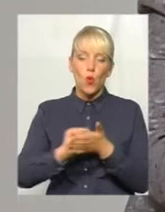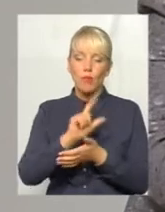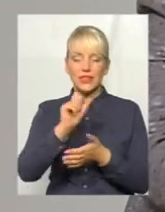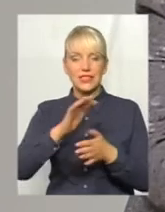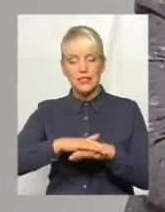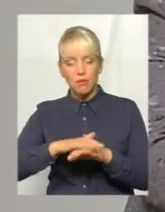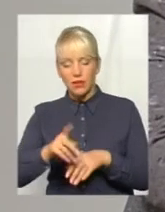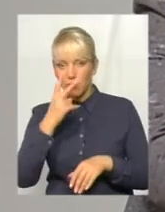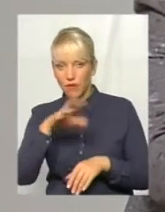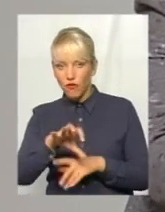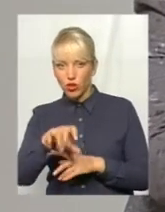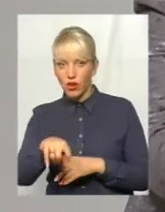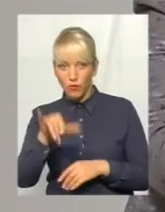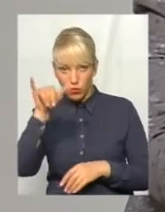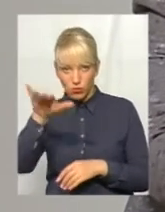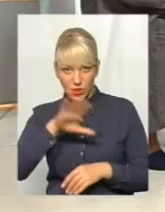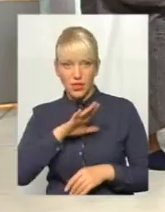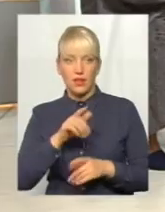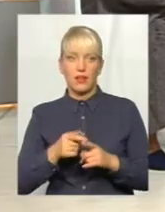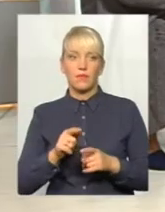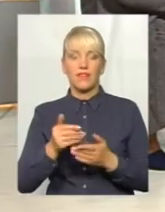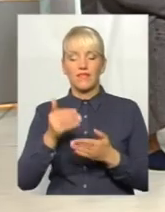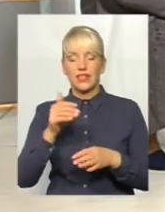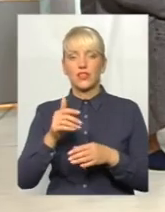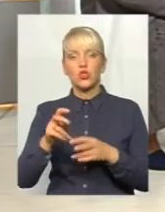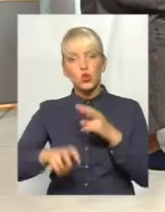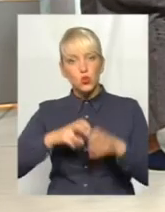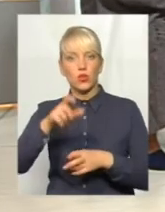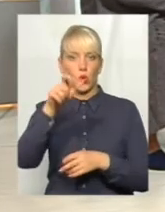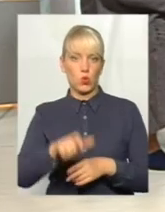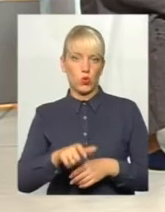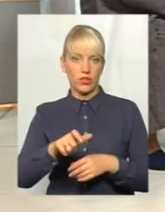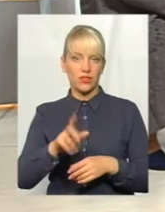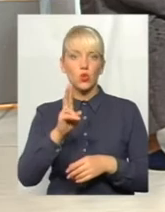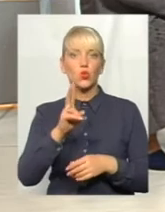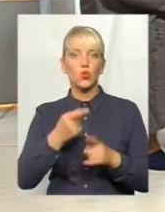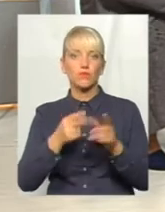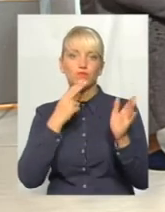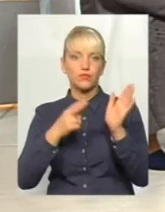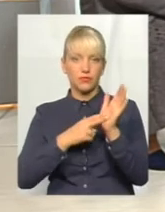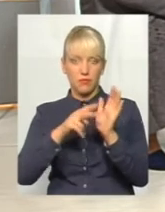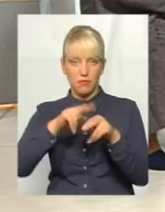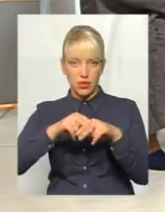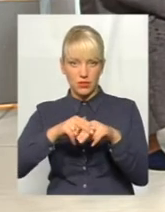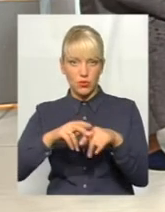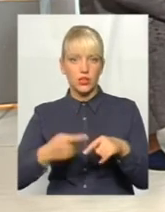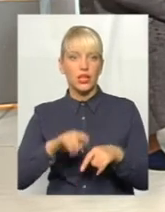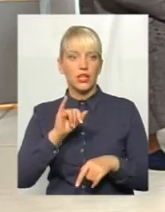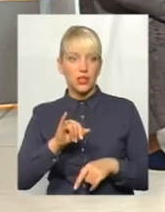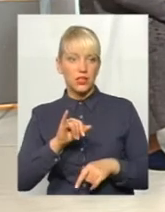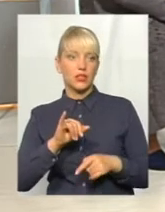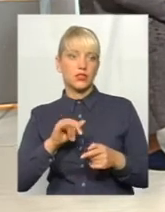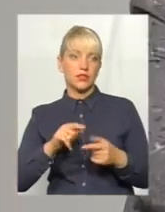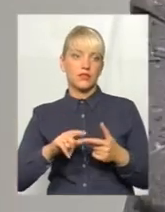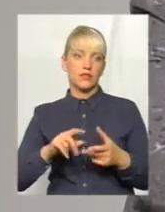фотографія була вилучена від банку до міліції на розшук цієї особи, разом з тим і піднесення тих всіх